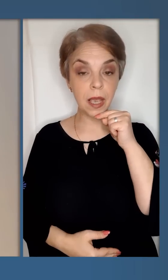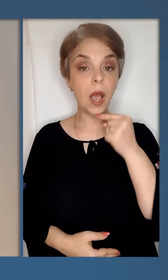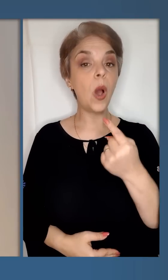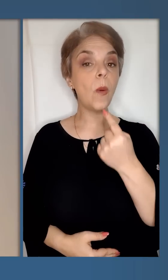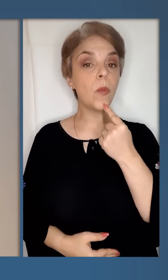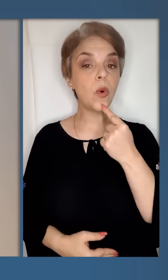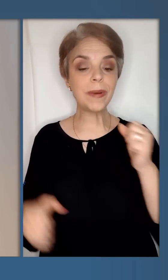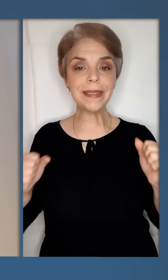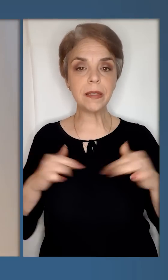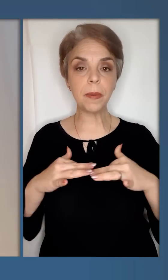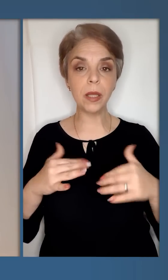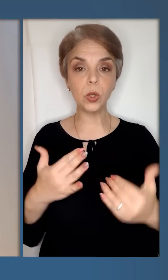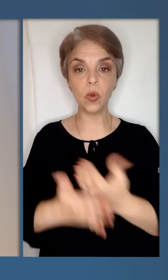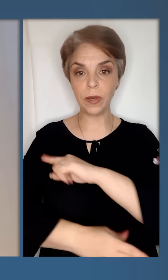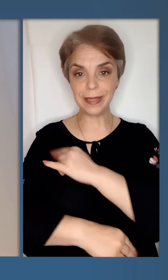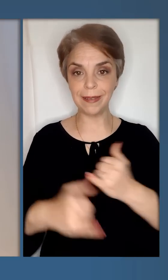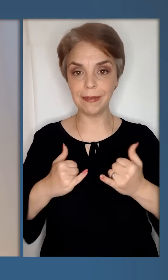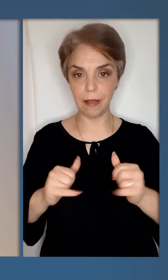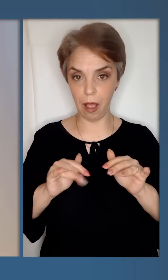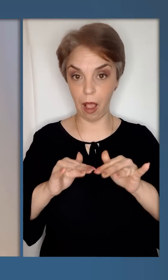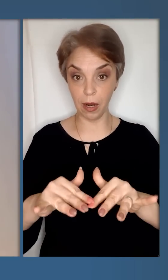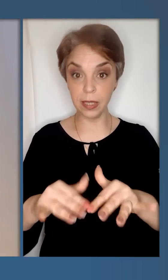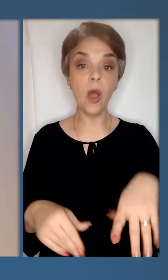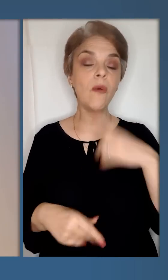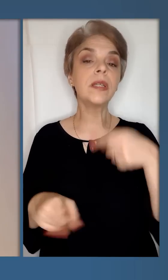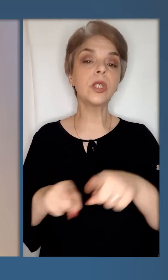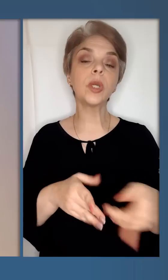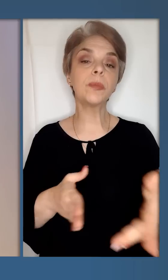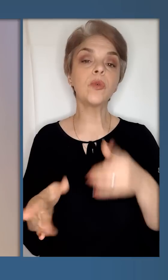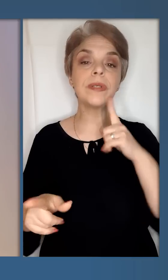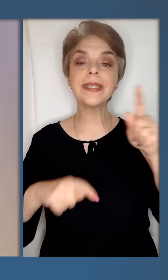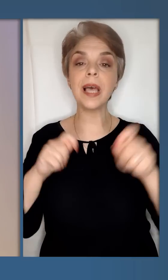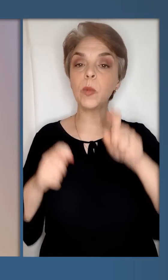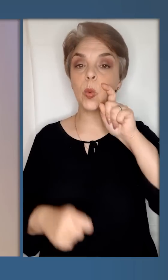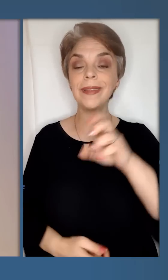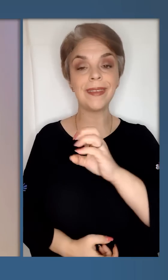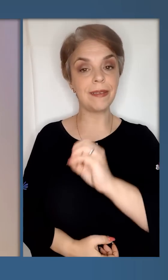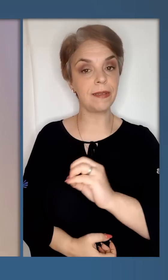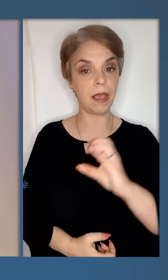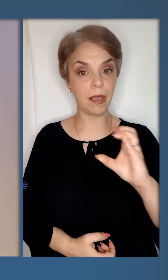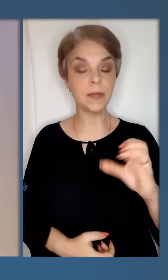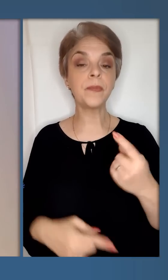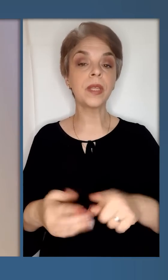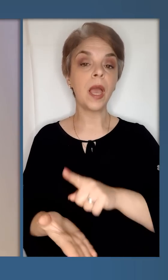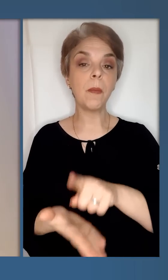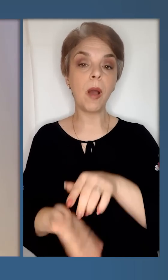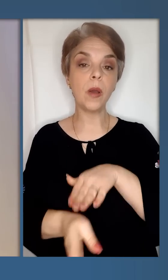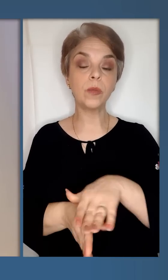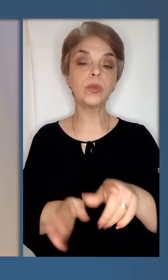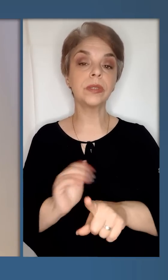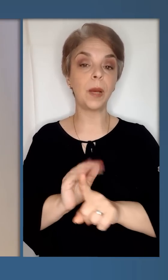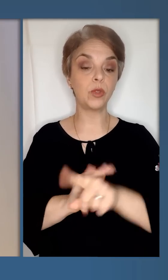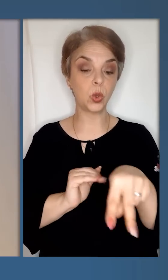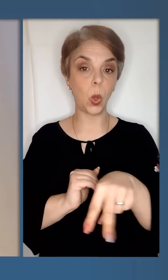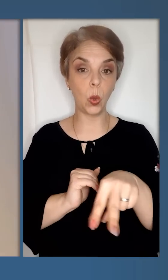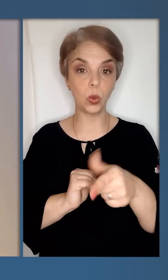Росія пробує зібрати нові сили для агресії. Обговорили також підготовку саміту України-ЄС, який